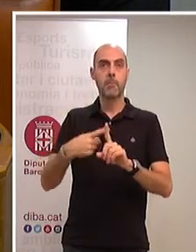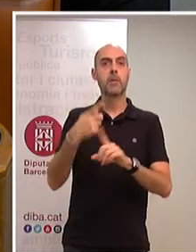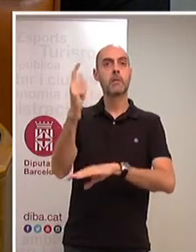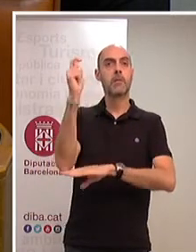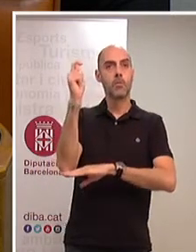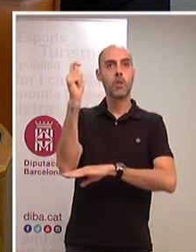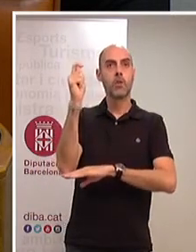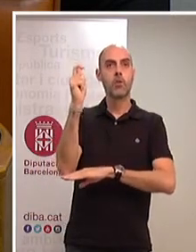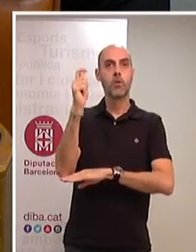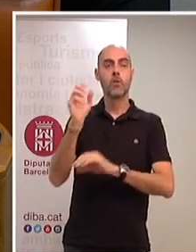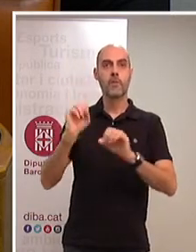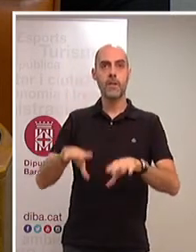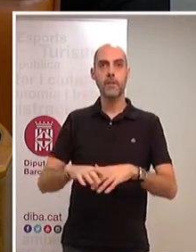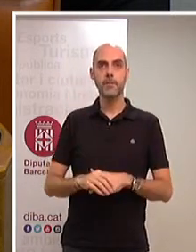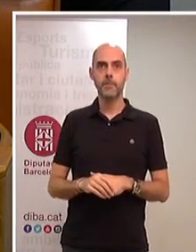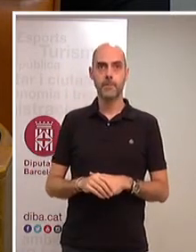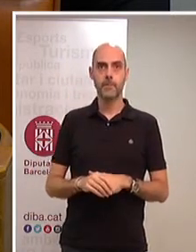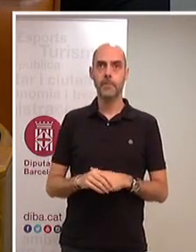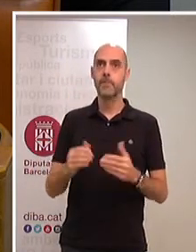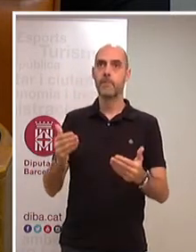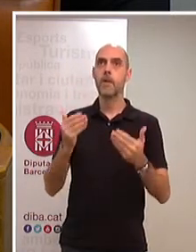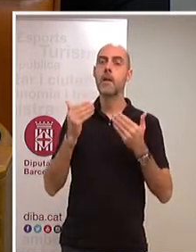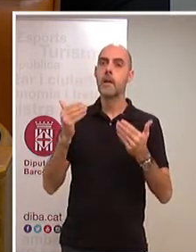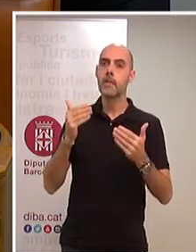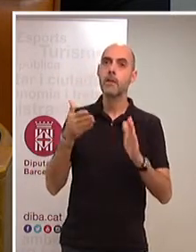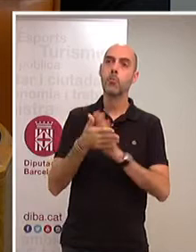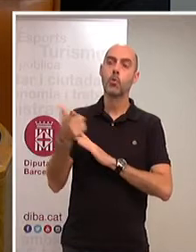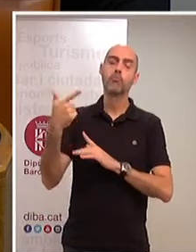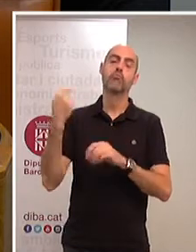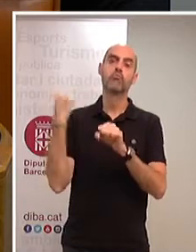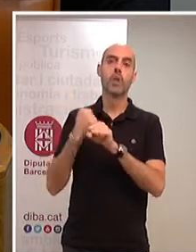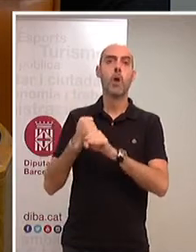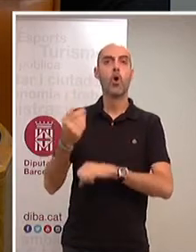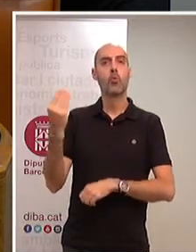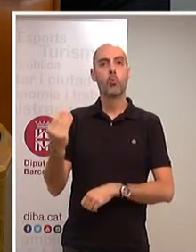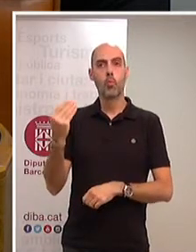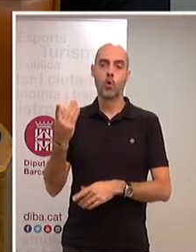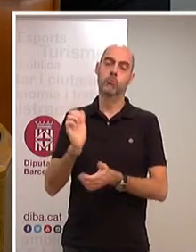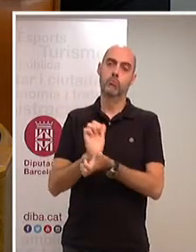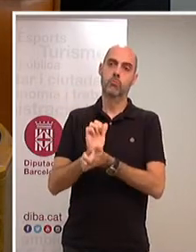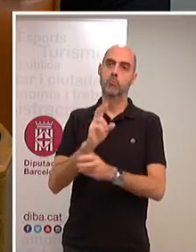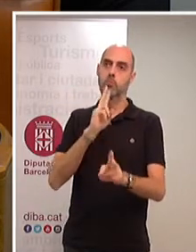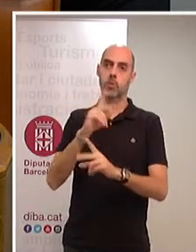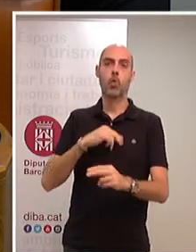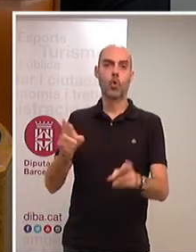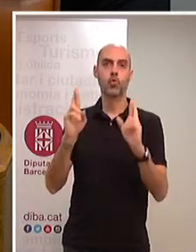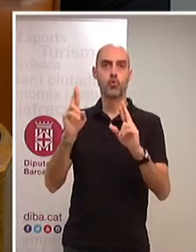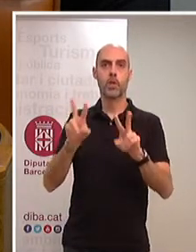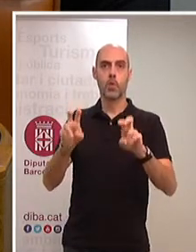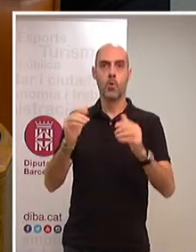com la presidència de la Diputació. El nostre agraïment per la seva dedicació i, evidentment, desitjar-li sort en aquesta nova etapa